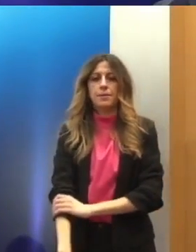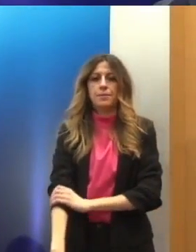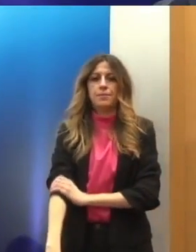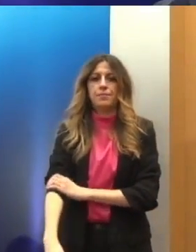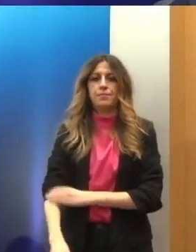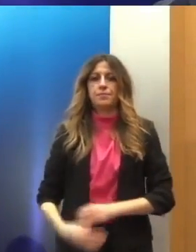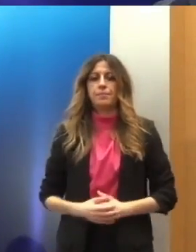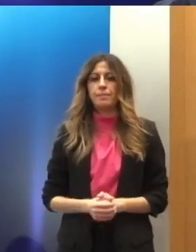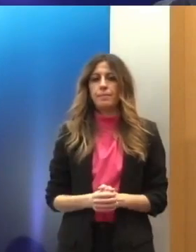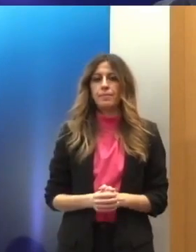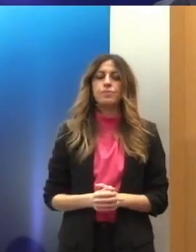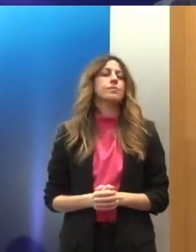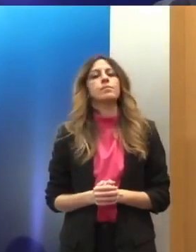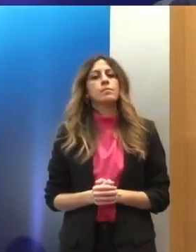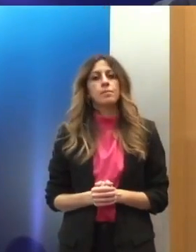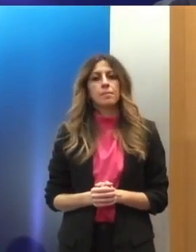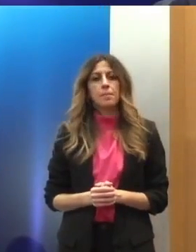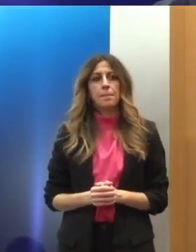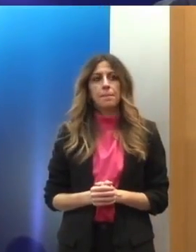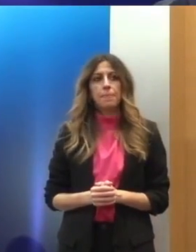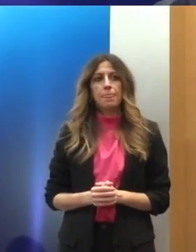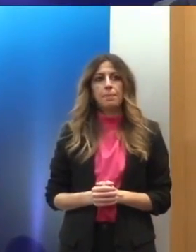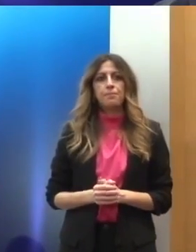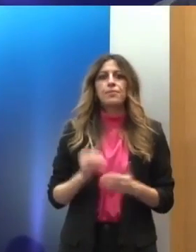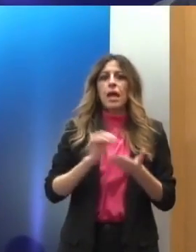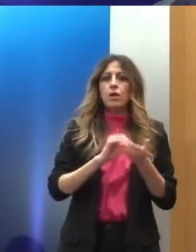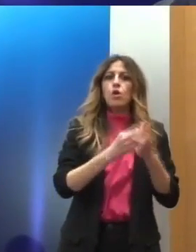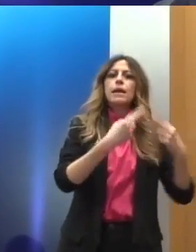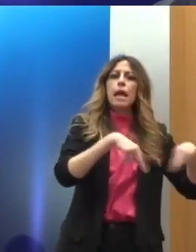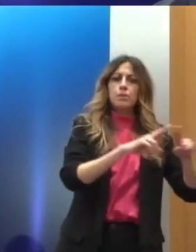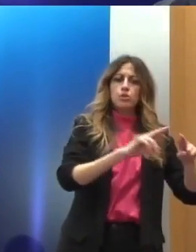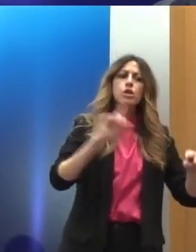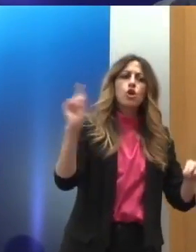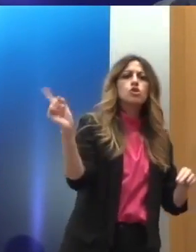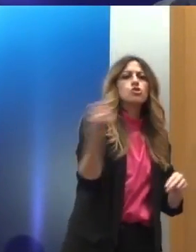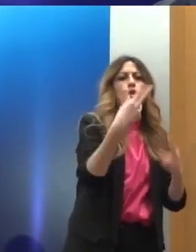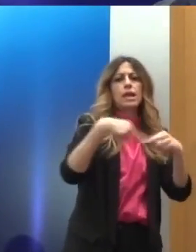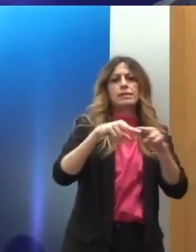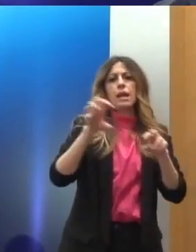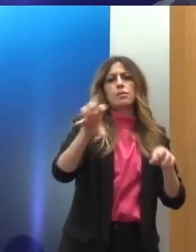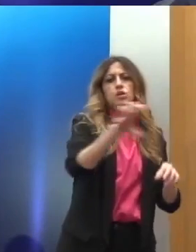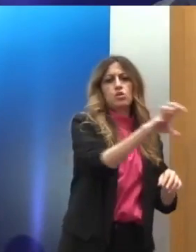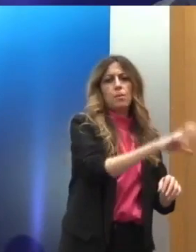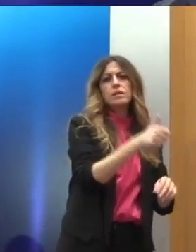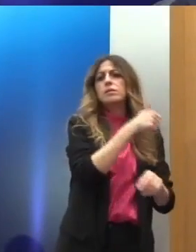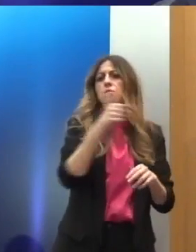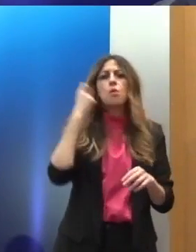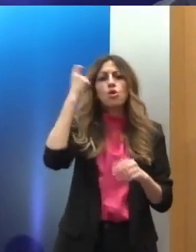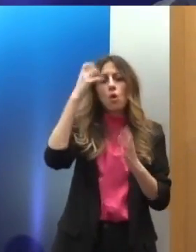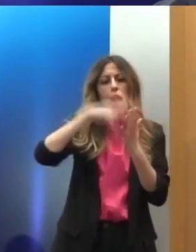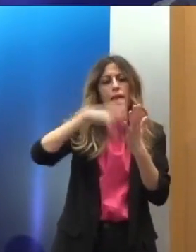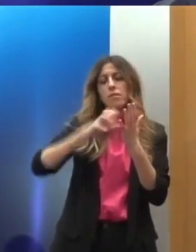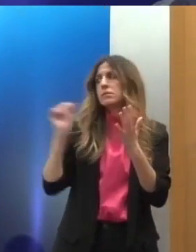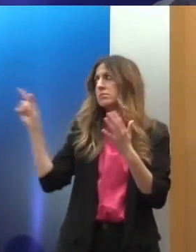Επιπλέον, και όχι η Επιτροπή και όλες οι Επιτροπές άλλωστε, δεν αρκούνται απλώς σε μια τέτοια έγγραφη παρέμβαση.